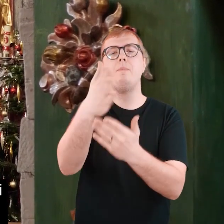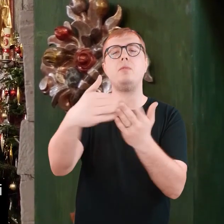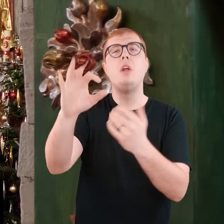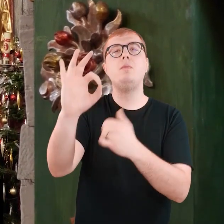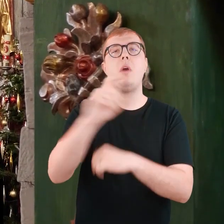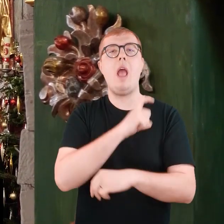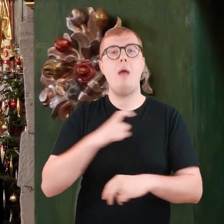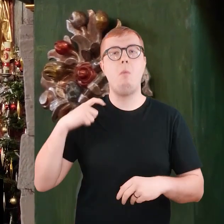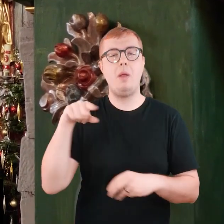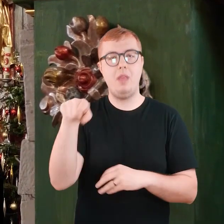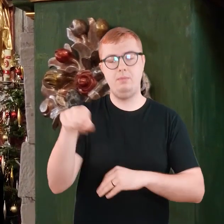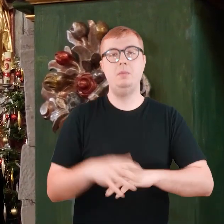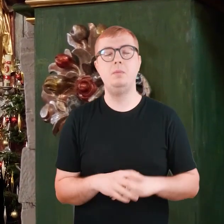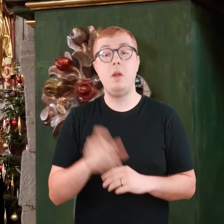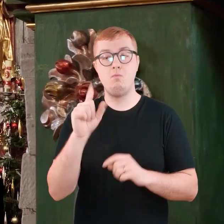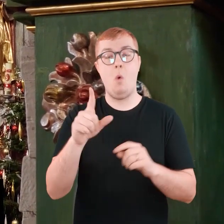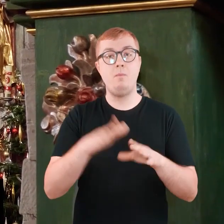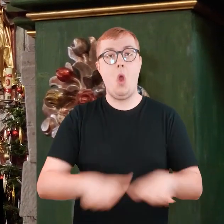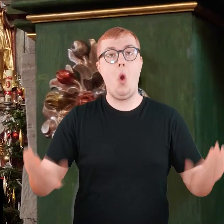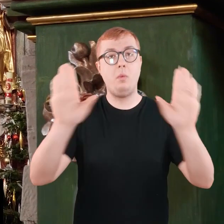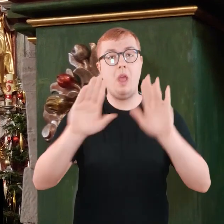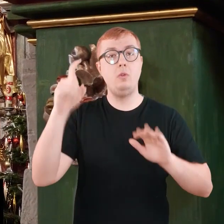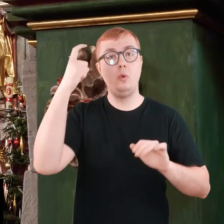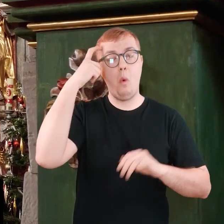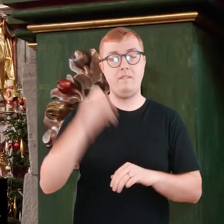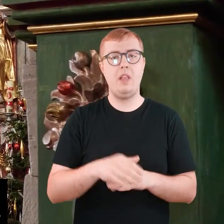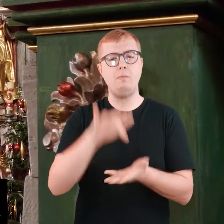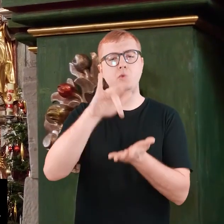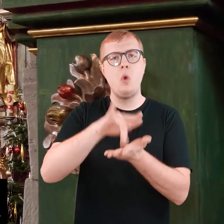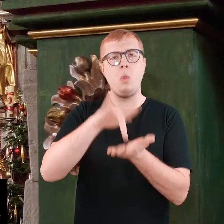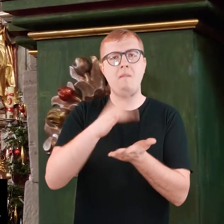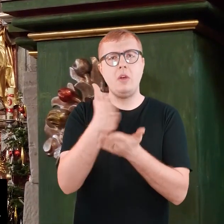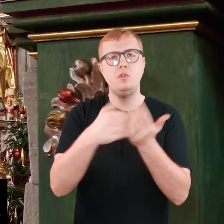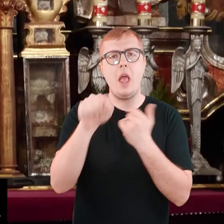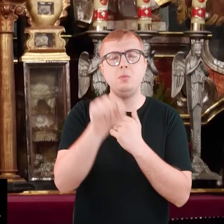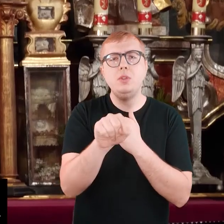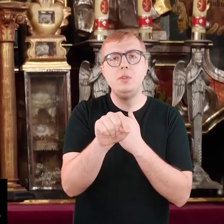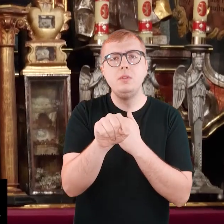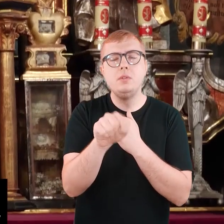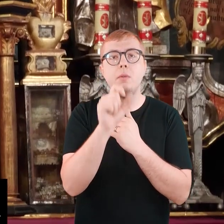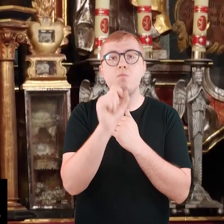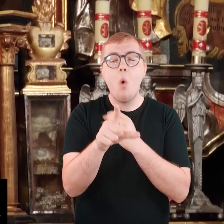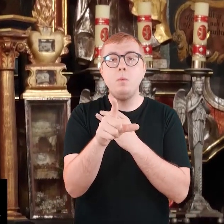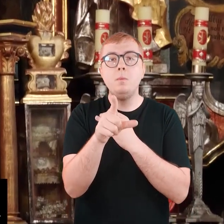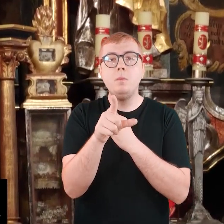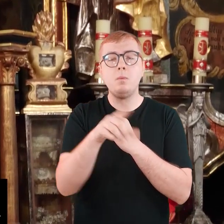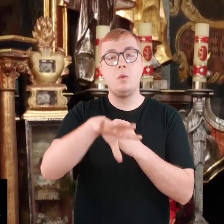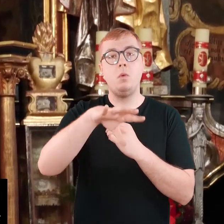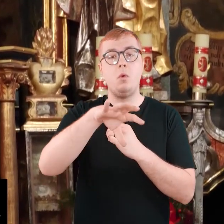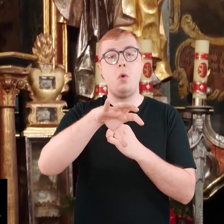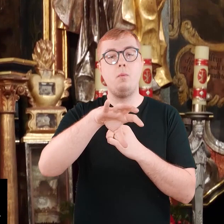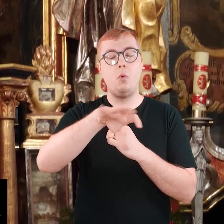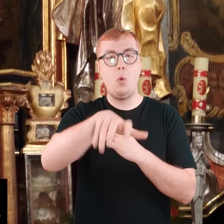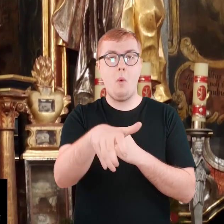dla kapłana, który sprawuje mszę świętą, znajduje się ołtarz główny. W jego środkowej części widnieje